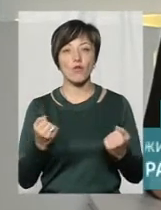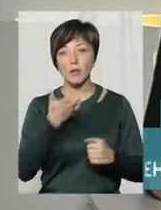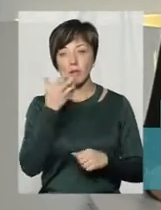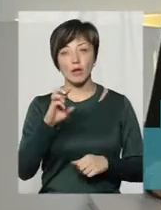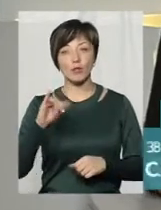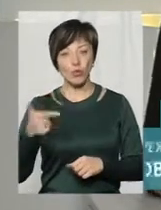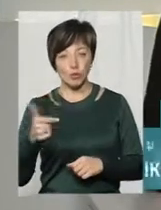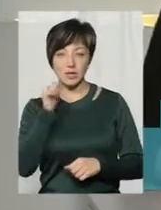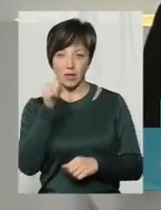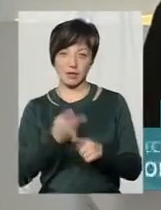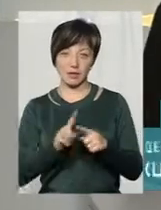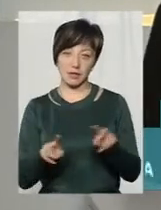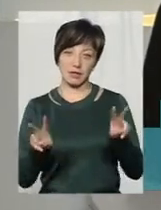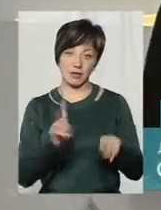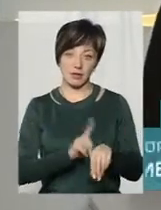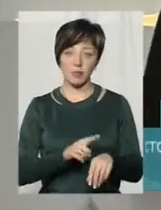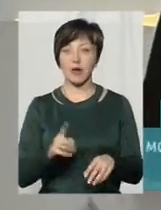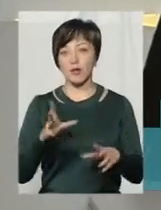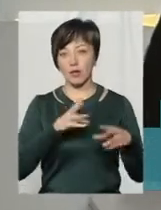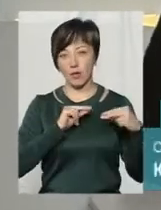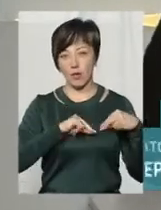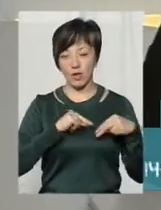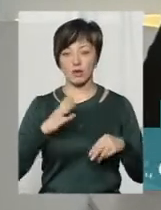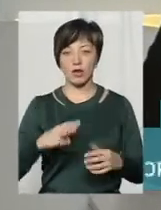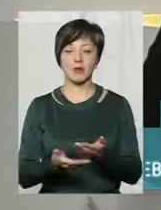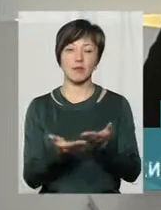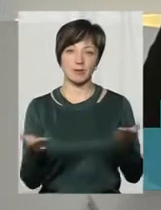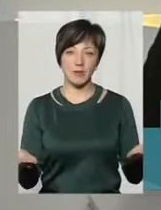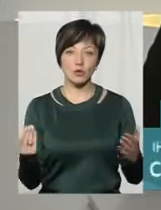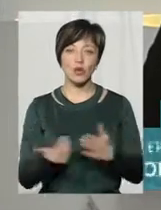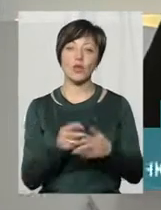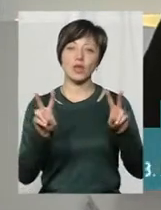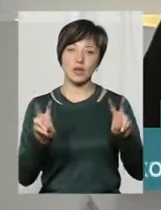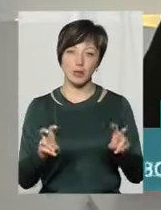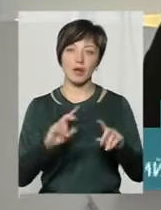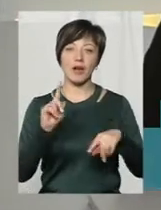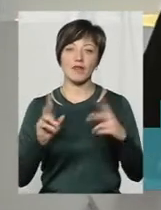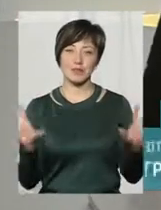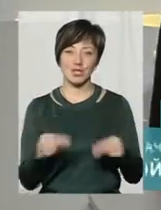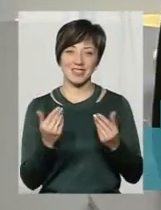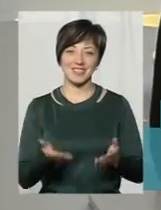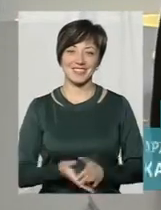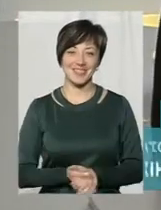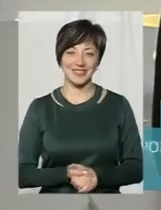Південного Богу. Завтра у цій же порівній колега Віталій Пустемський чекатиме на вас уже з новою темою. Нехай щастить!